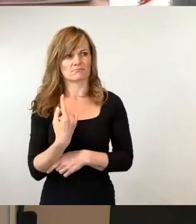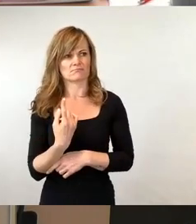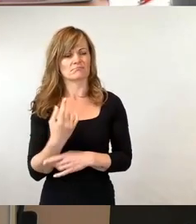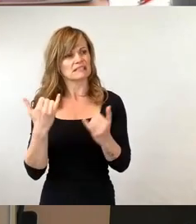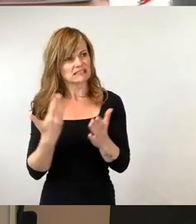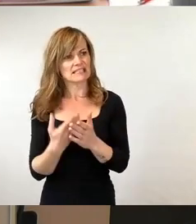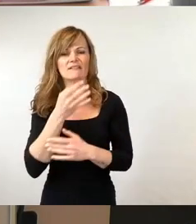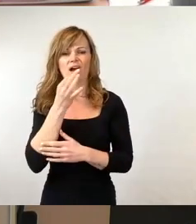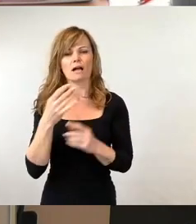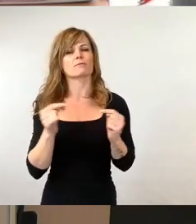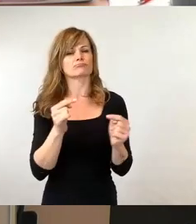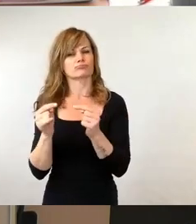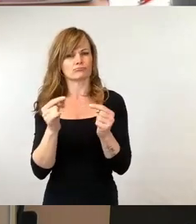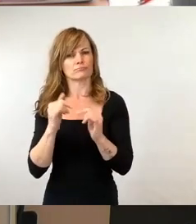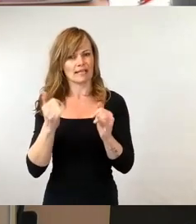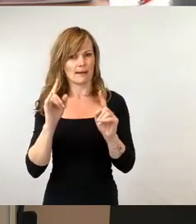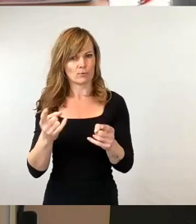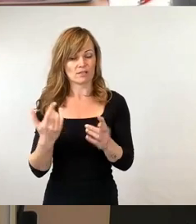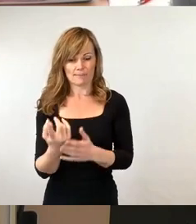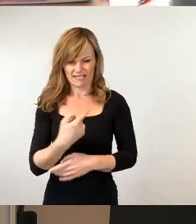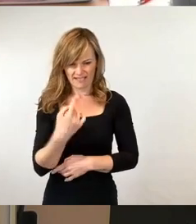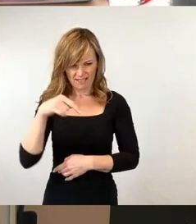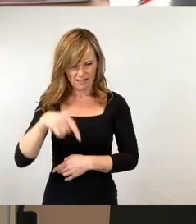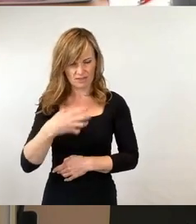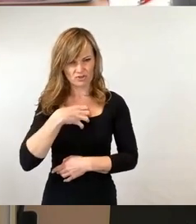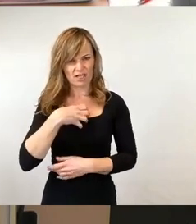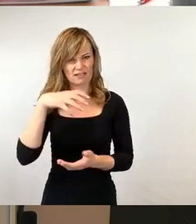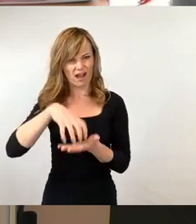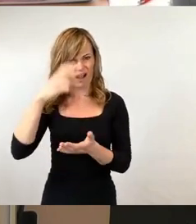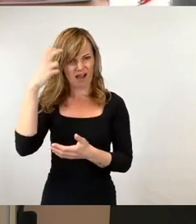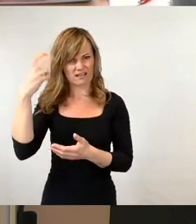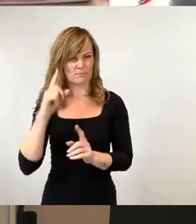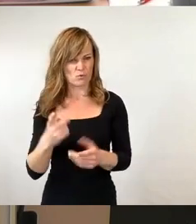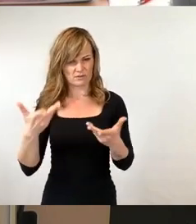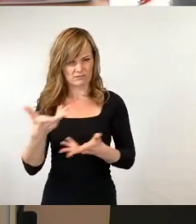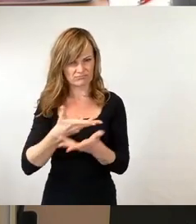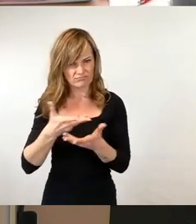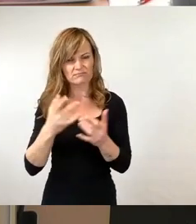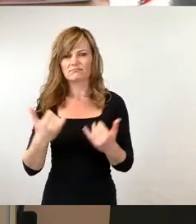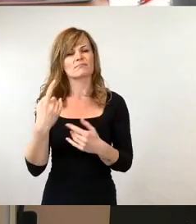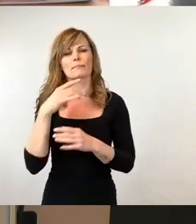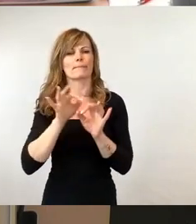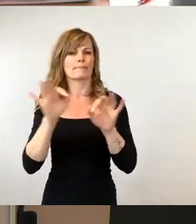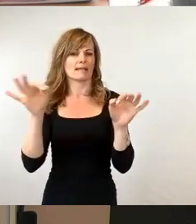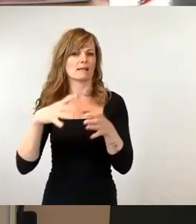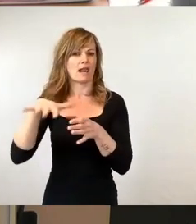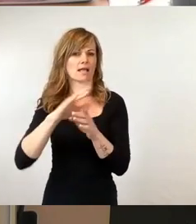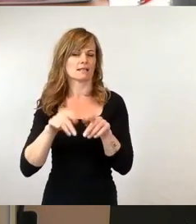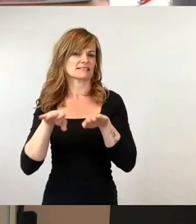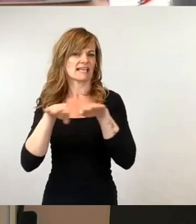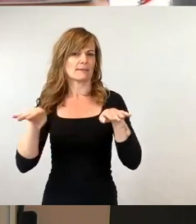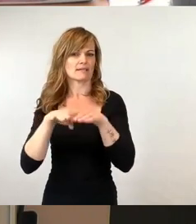bezweifle ich es ein bisschen. Es ist aus meiner Sicht mehr ein Thema, was auf Landes und Bundesebene diskutiert gehört und auch